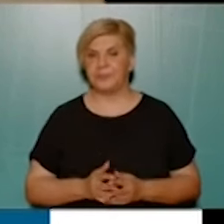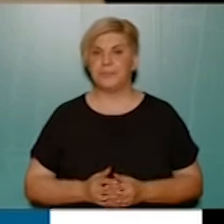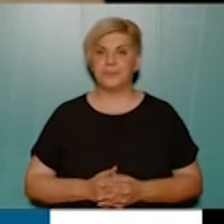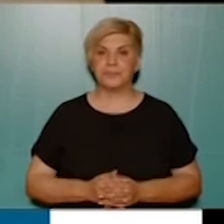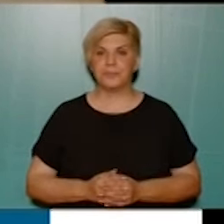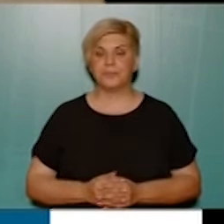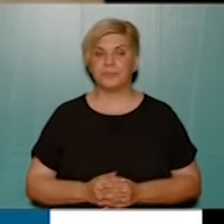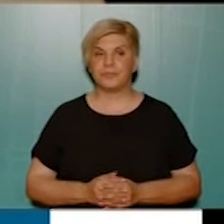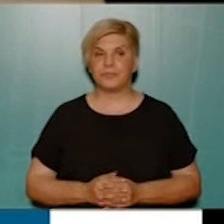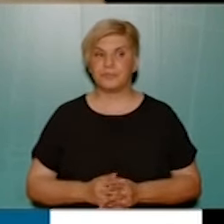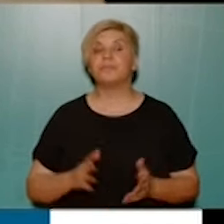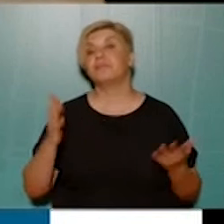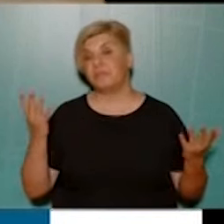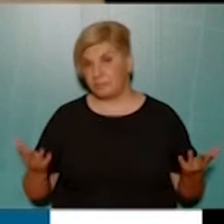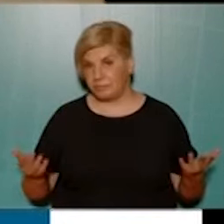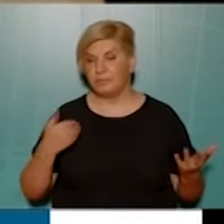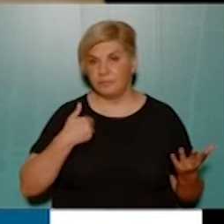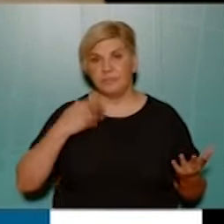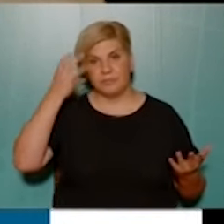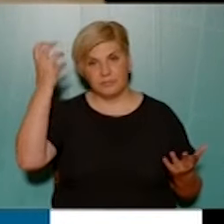Άρα, εμείς θεωρούμε ότι,